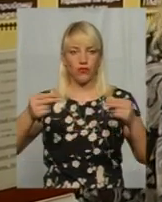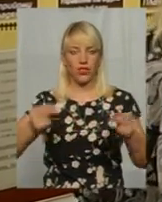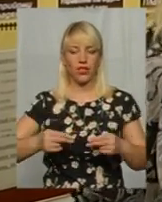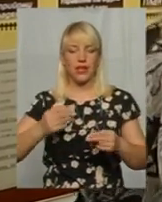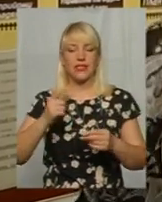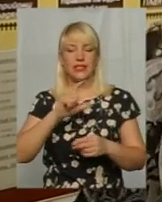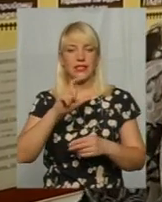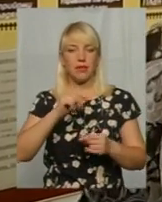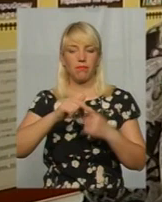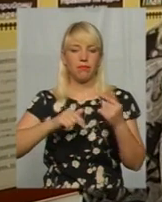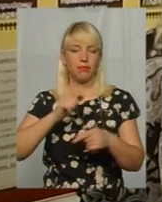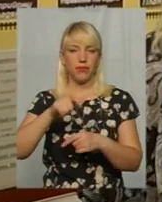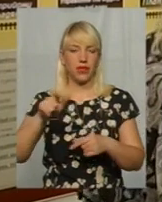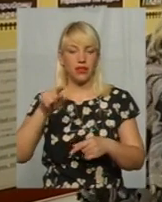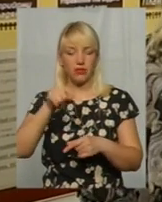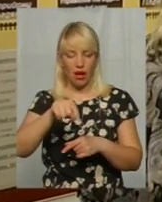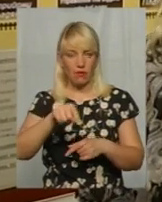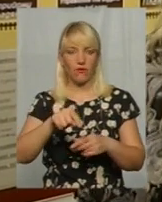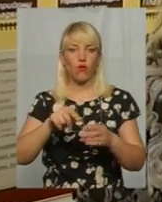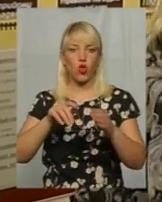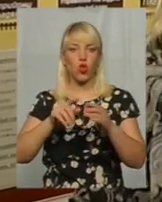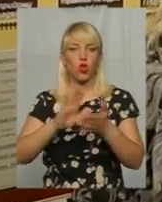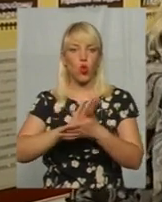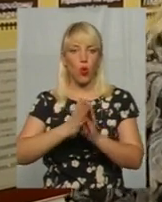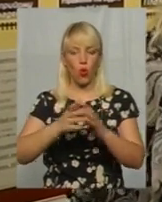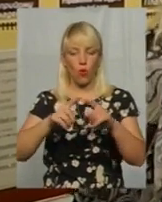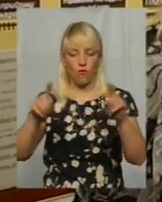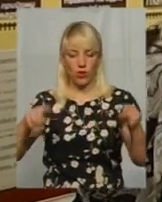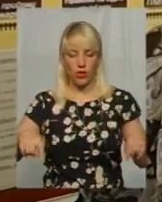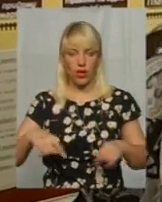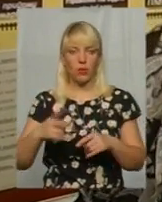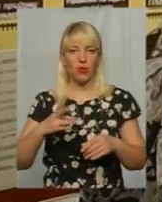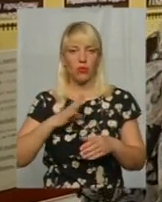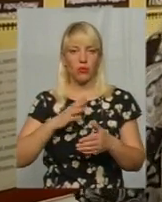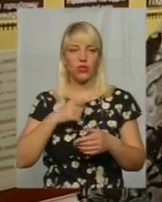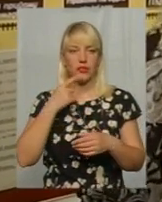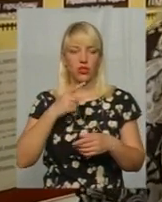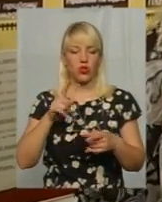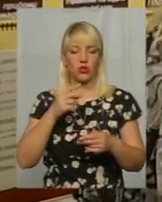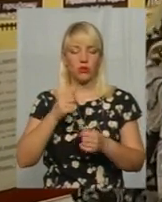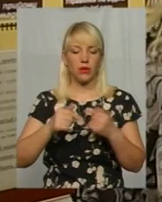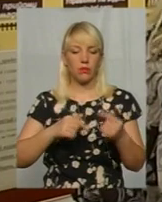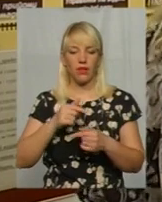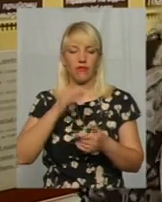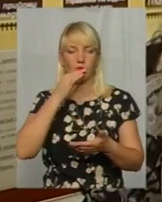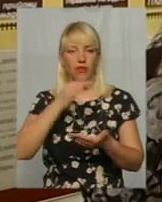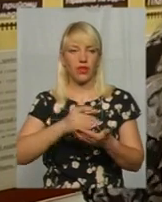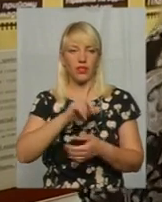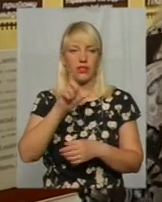діяльності. І там в договорі повинно бути вказано, що підприємець відповідає за охорону